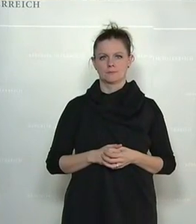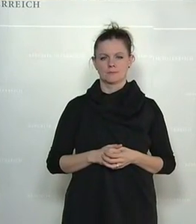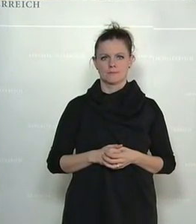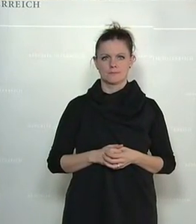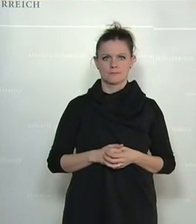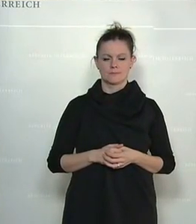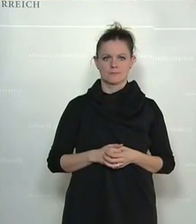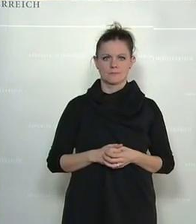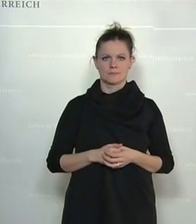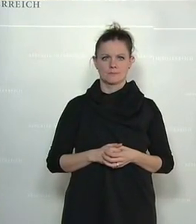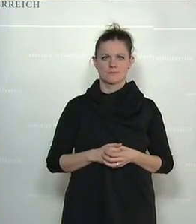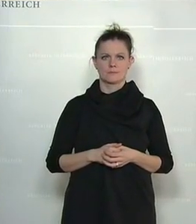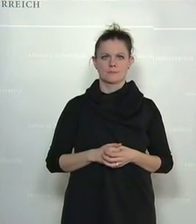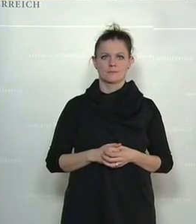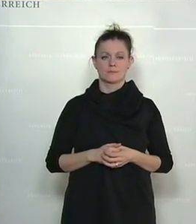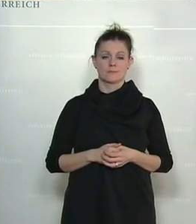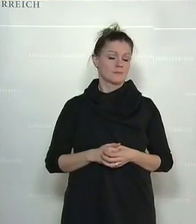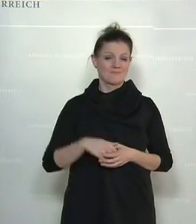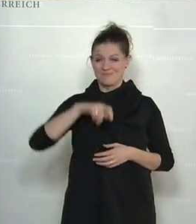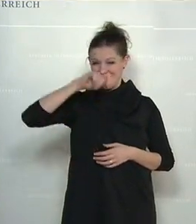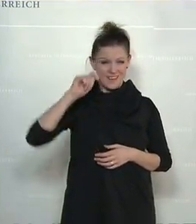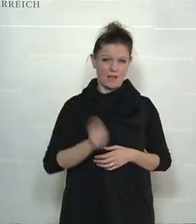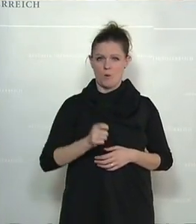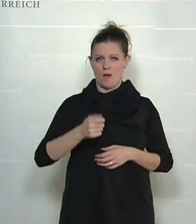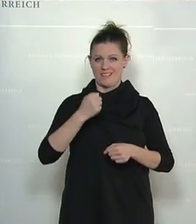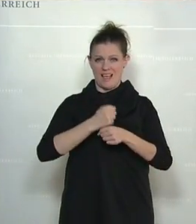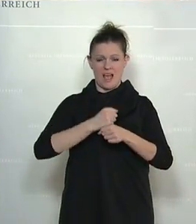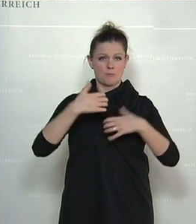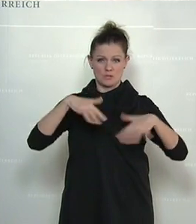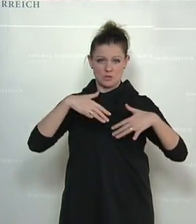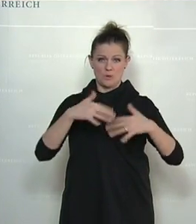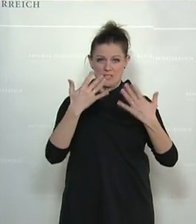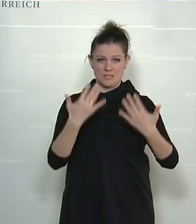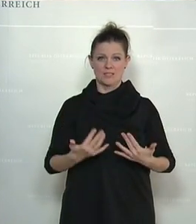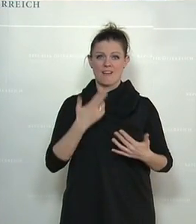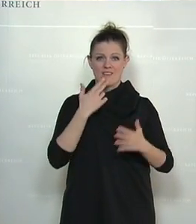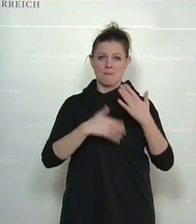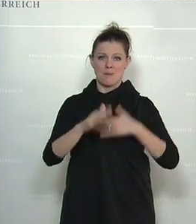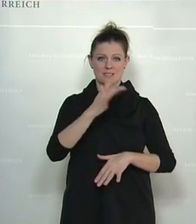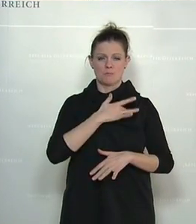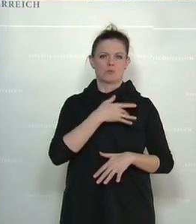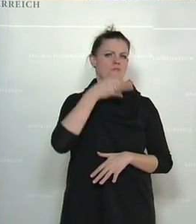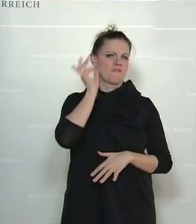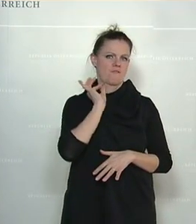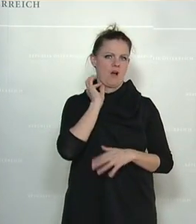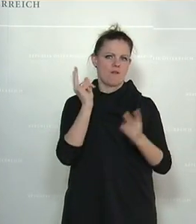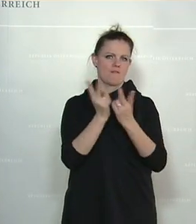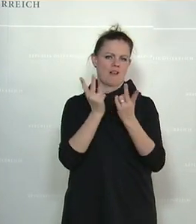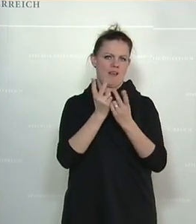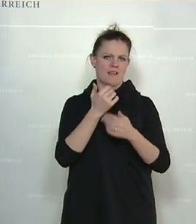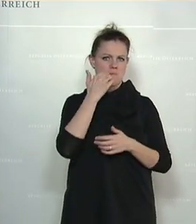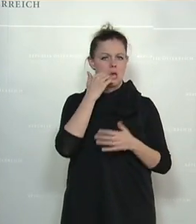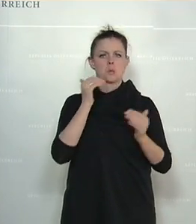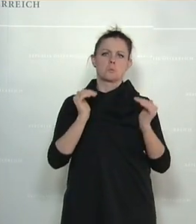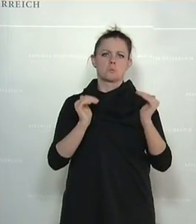Und auch bei dieser Rekordarbeitslosigkeit trifft es die Frauen wesentlich stärker als wie die Männer.